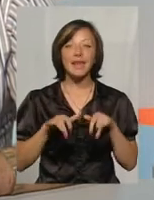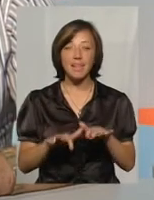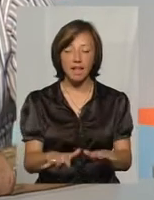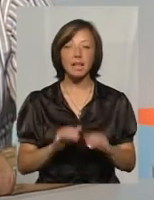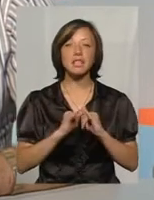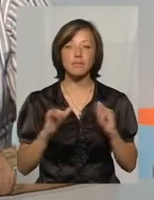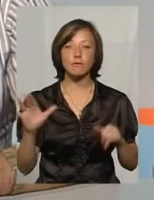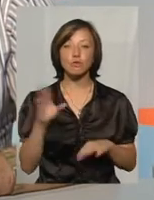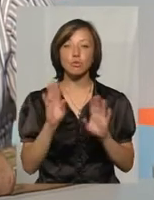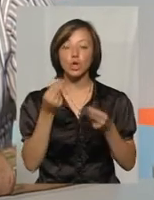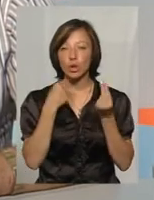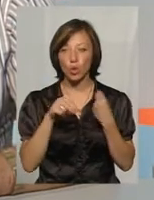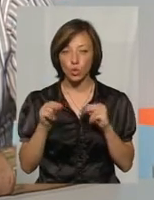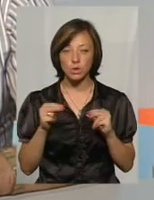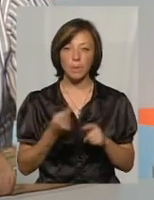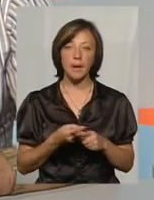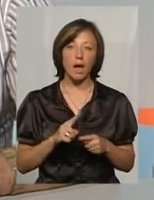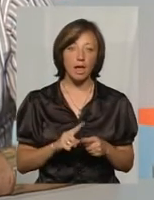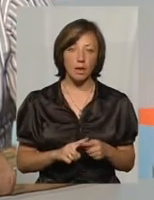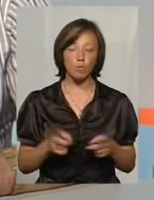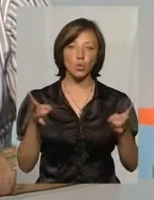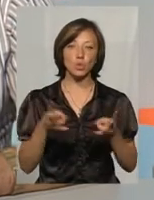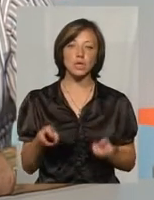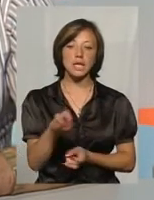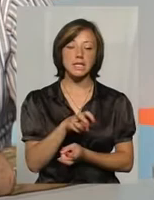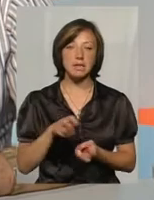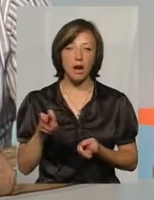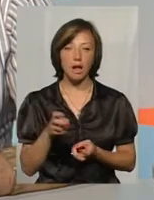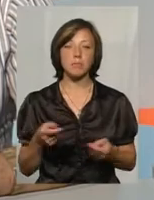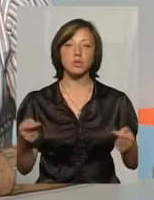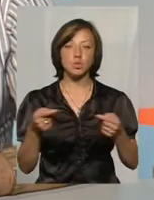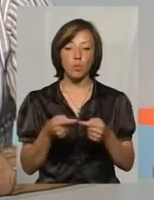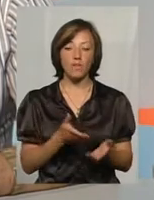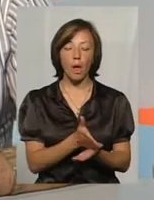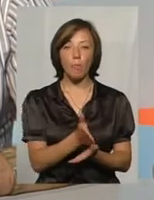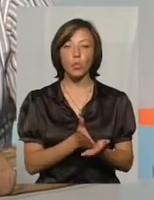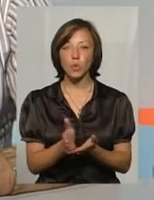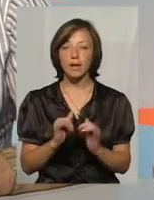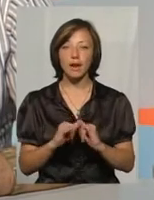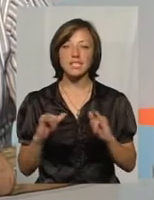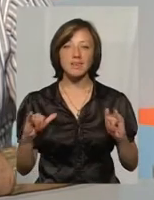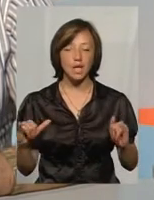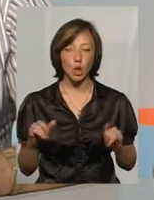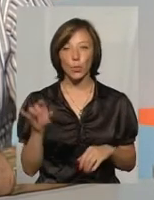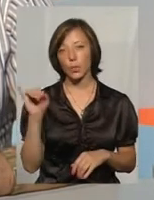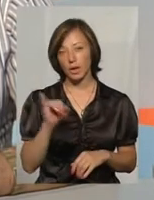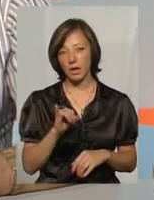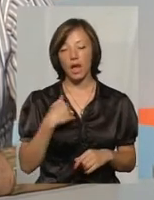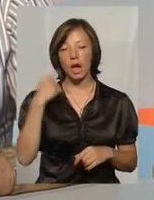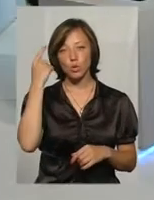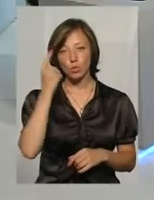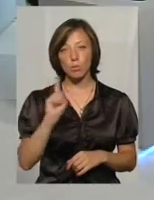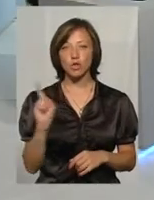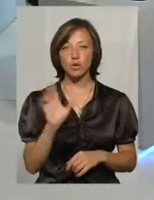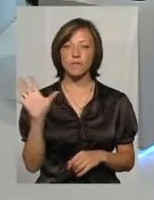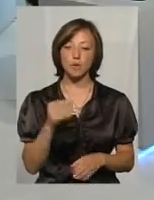несомненно, все буде краще. Тому треба шукати, безусловно, пути до розвитку, і, я думаю, що